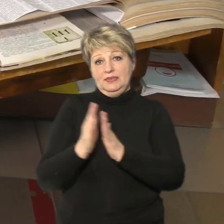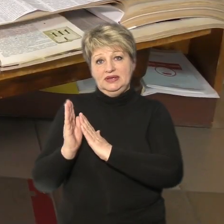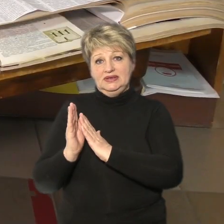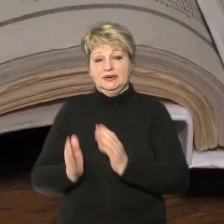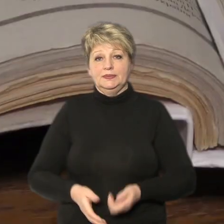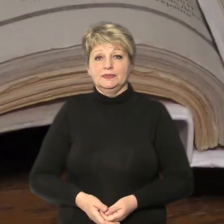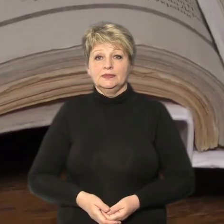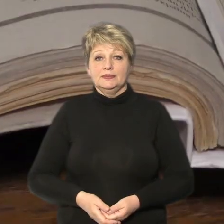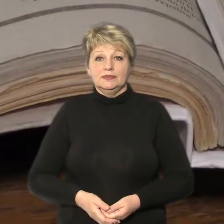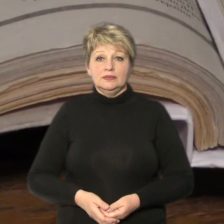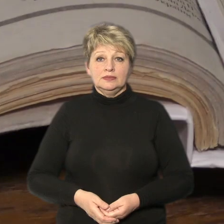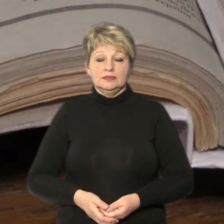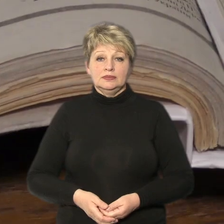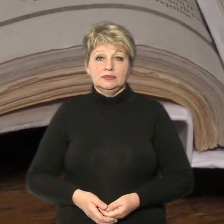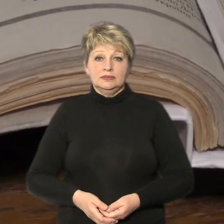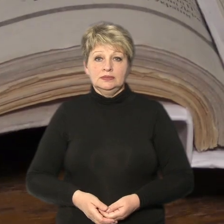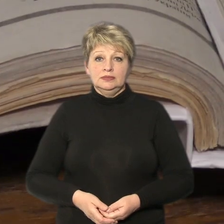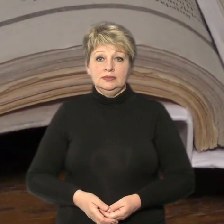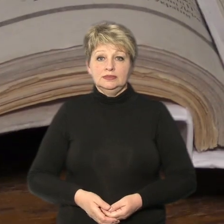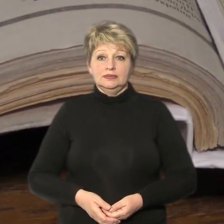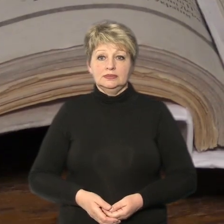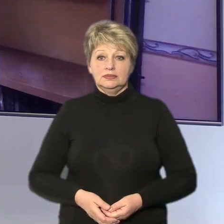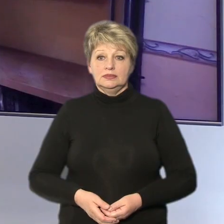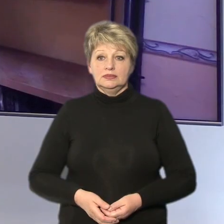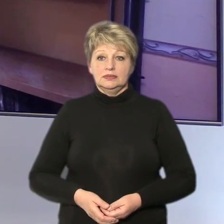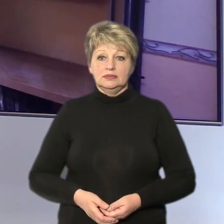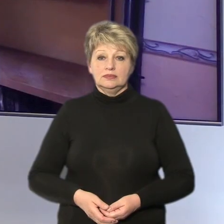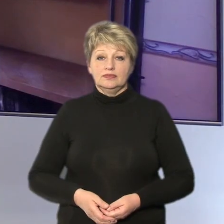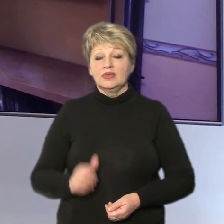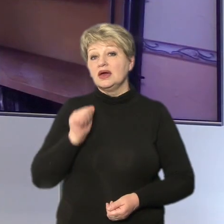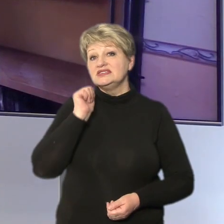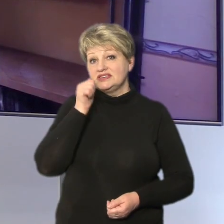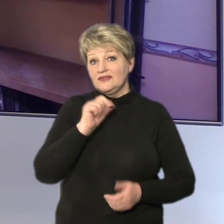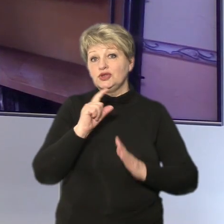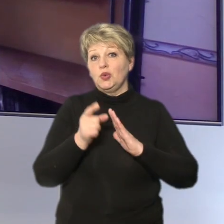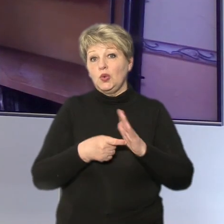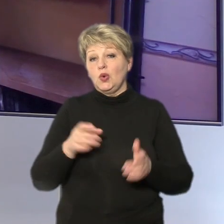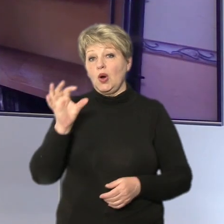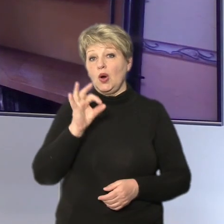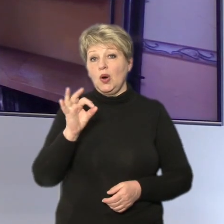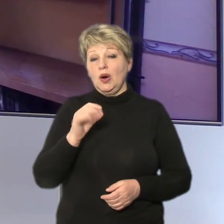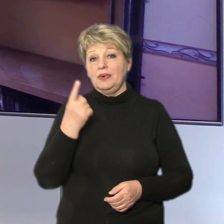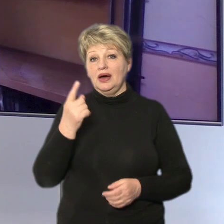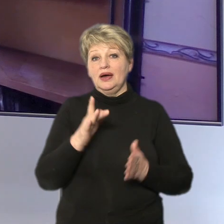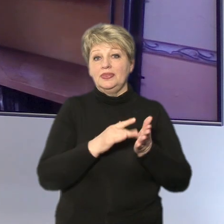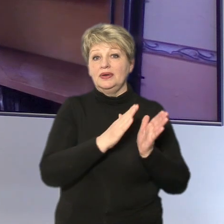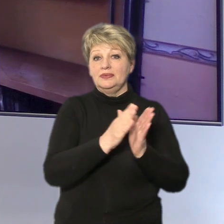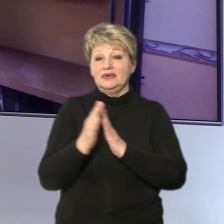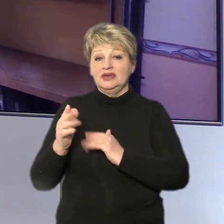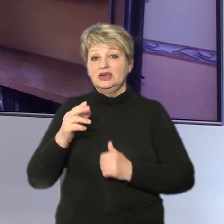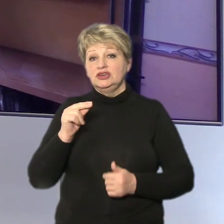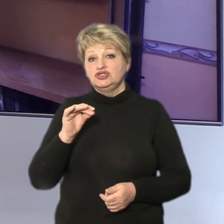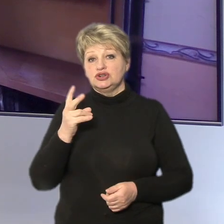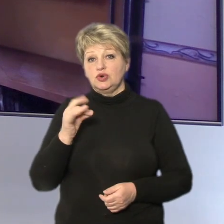Шевченко, Григорій Козуб, Суспільна новини, Черкаси. Завтра ви дізнаєтеся про одну із бібліотек Чорнобаївської